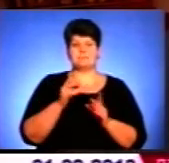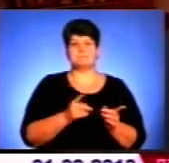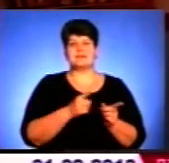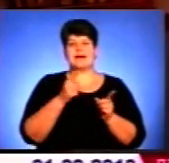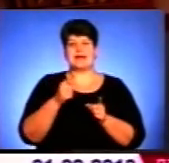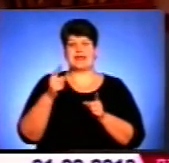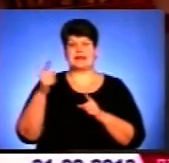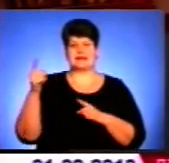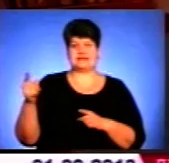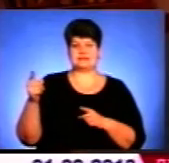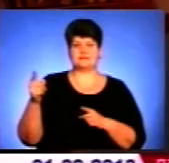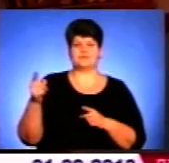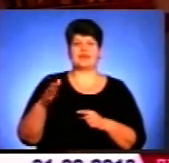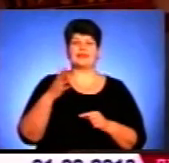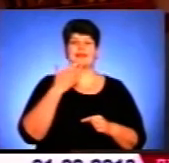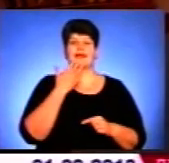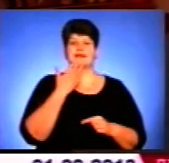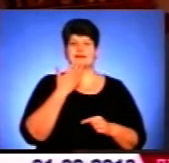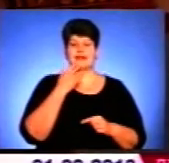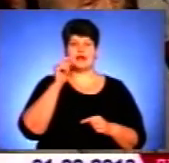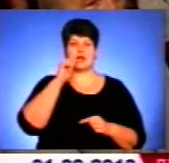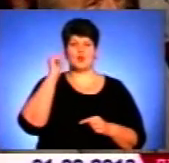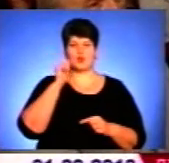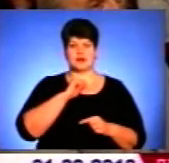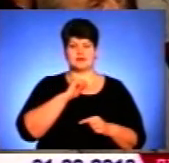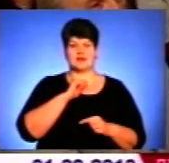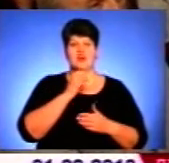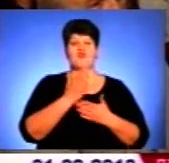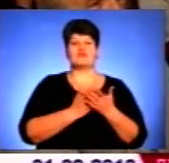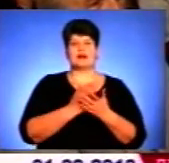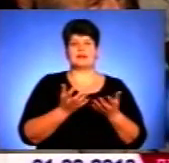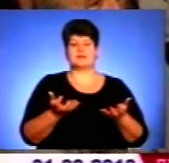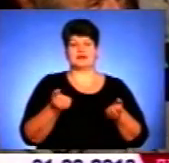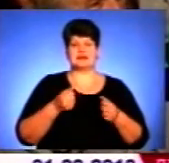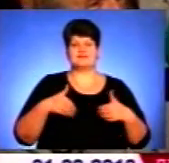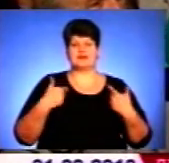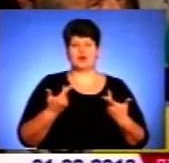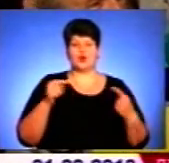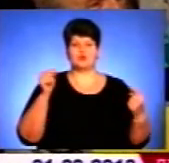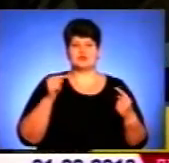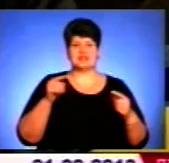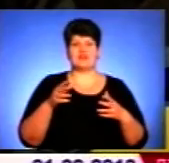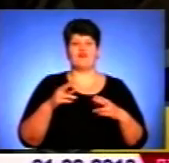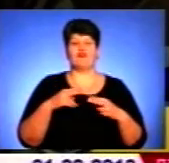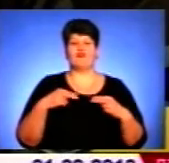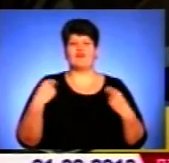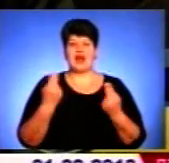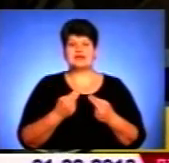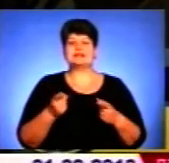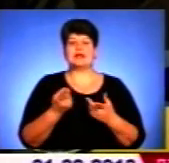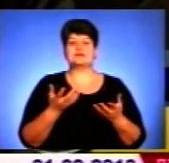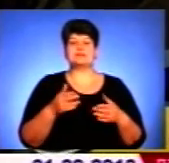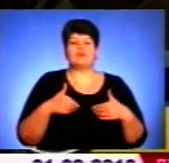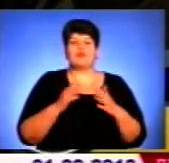національний, український. Ветерани прийняли звернення до опозиційних фракцій Верховної Ради України, у якому